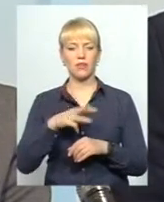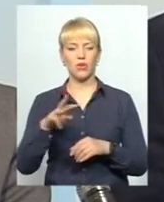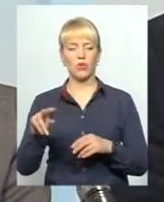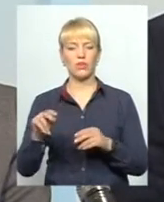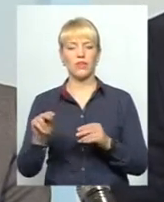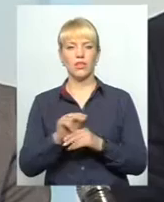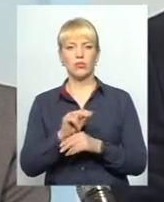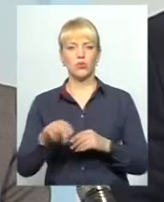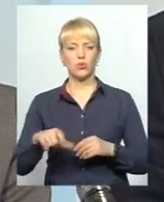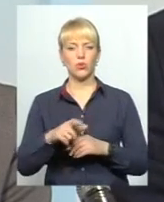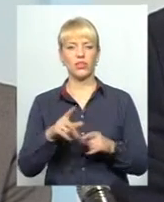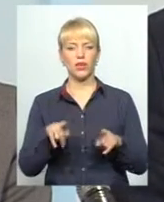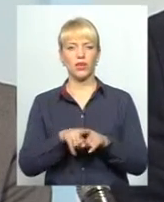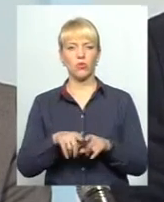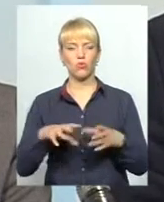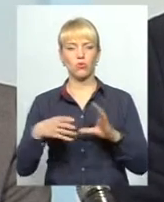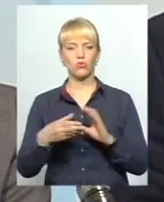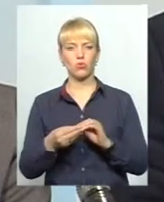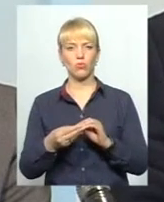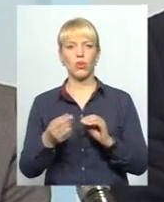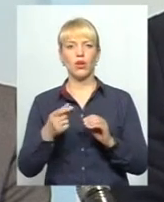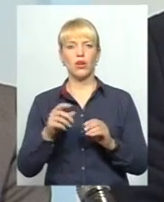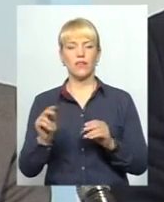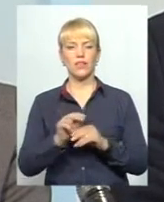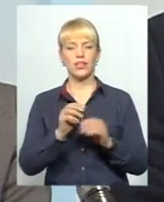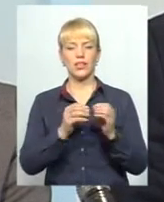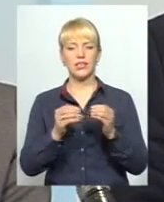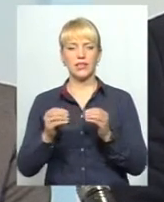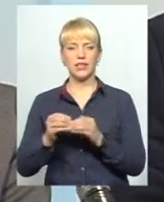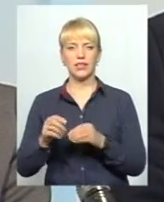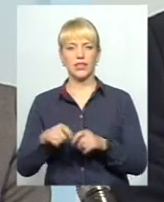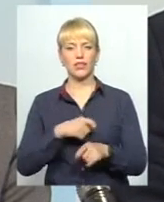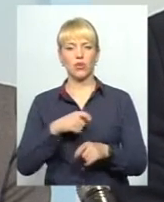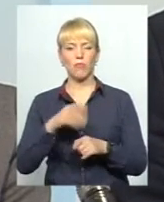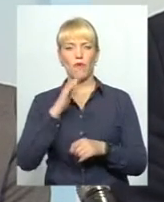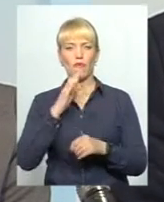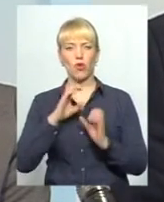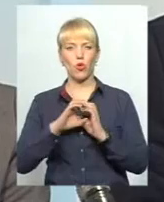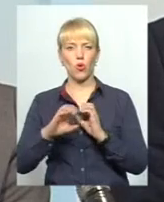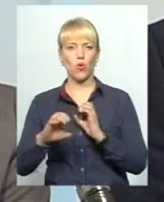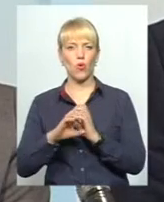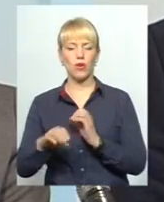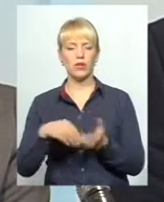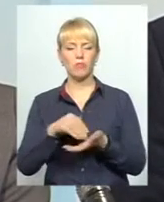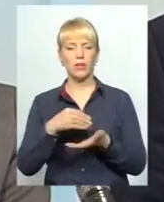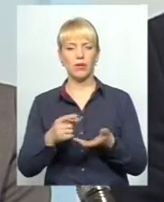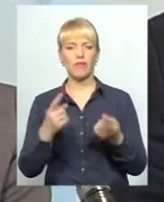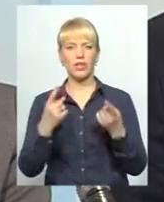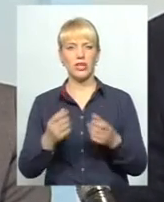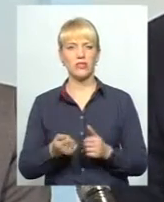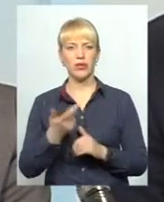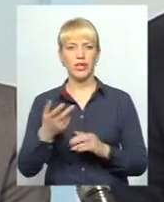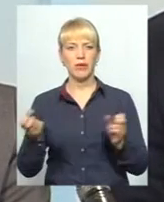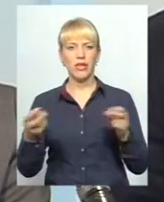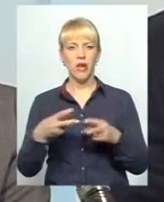майже таку саму суму відремонтовано десятки кілометрів водогонів, придбано величезну кількість спеціалізованої